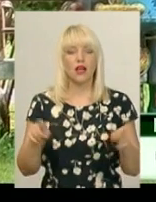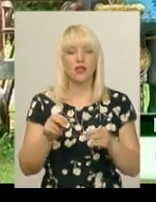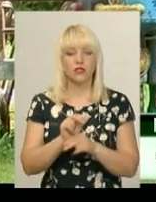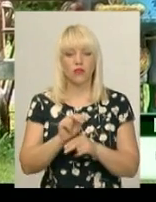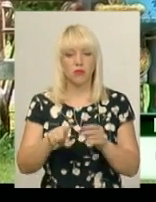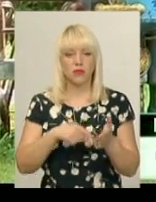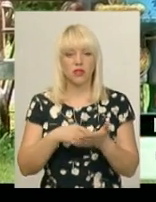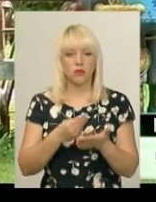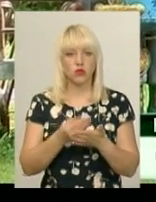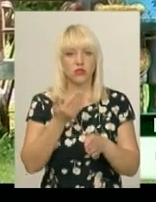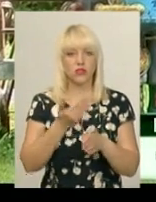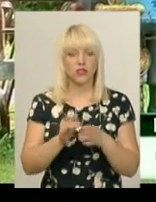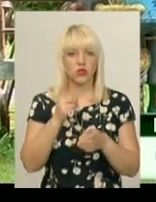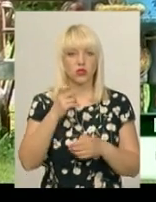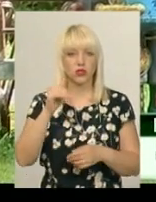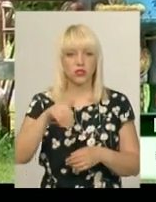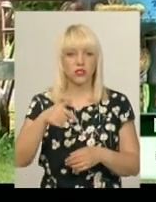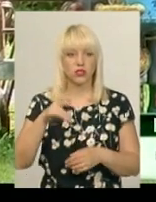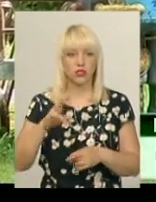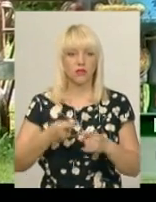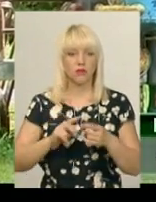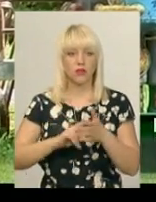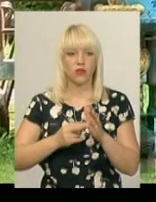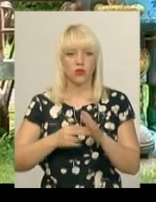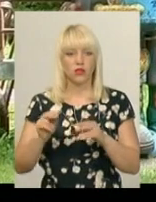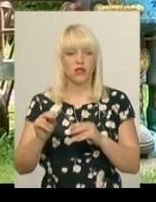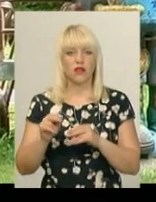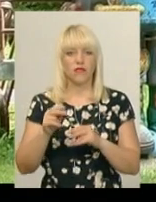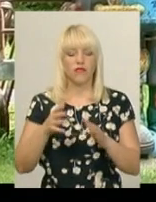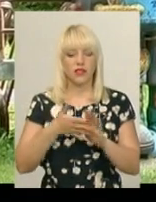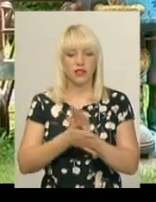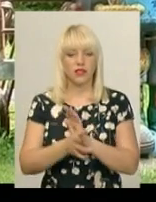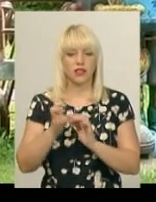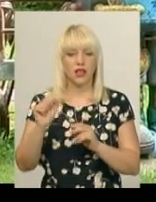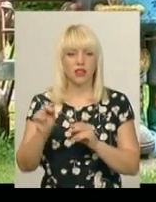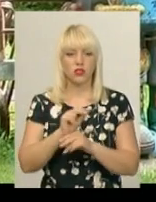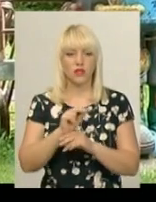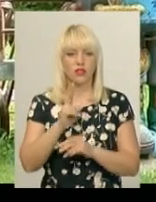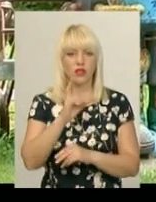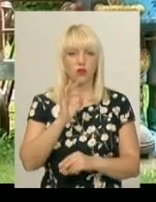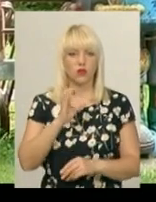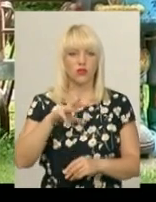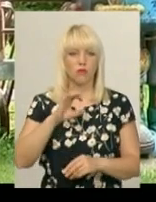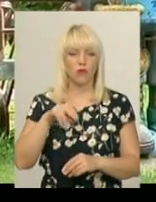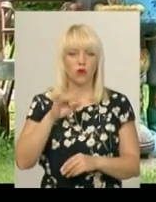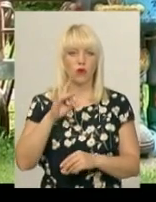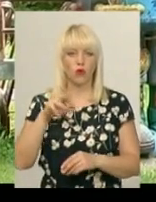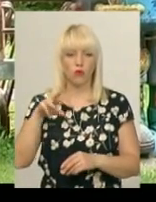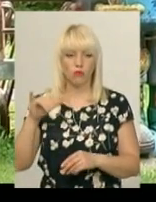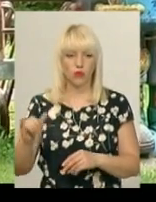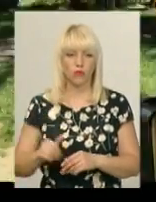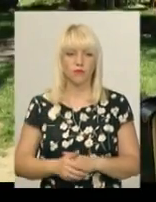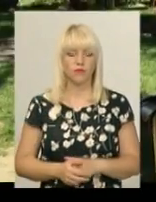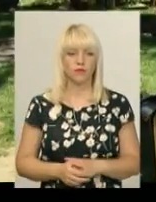міського бюджету виділили 100 тисяч гривень. Їх планують витратити на реставрацію космодрому. Грошей на реставрацію автомістечка не